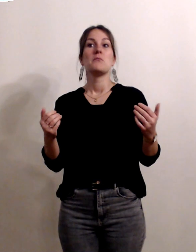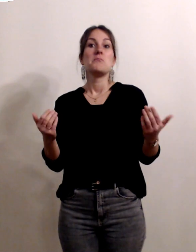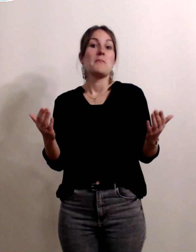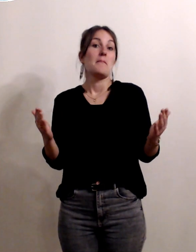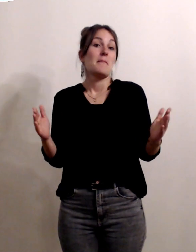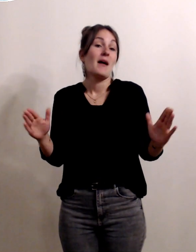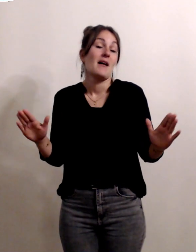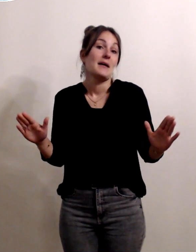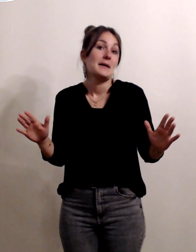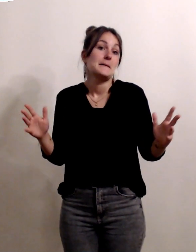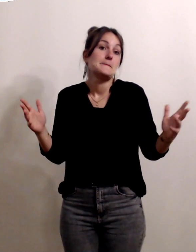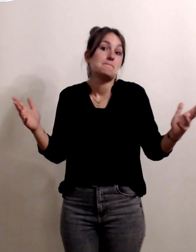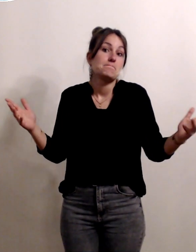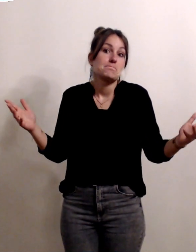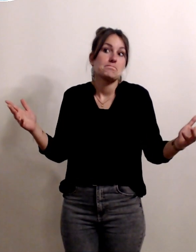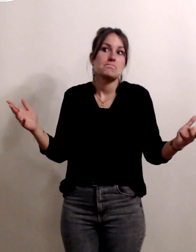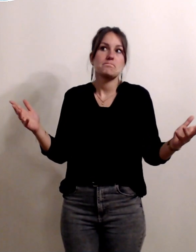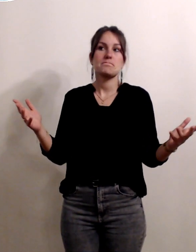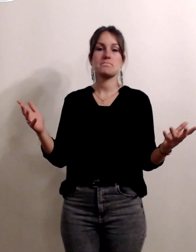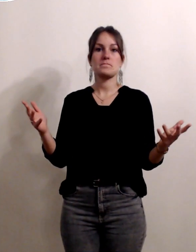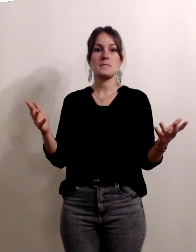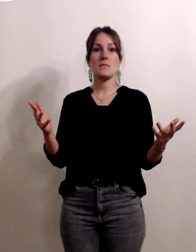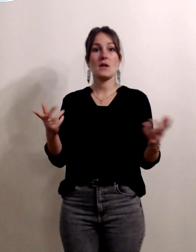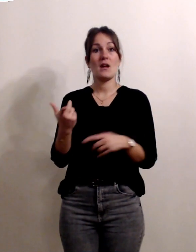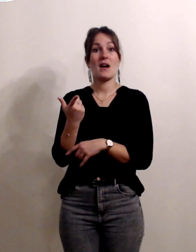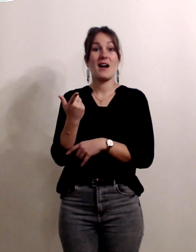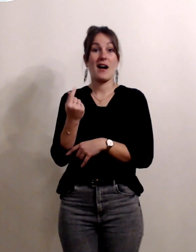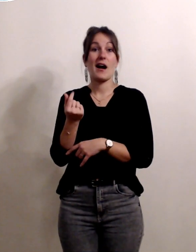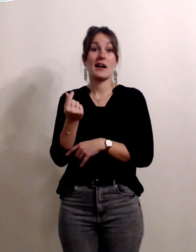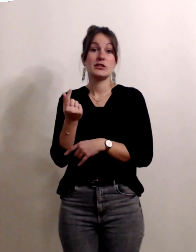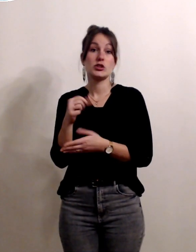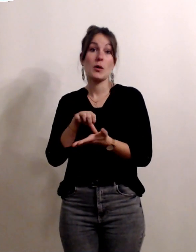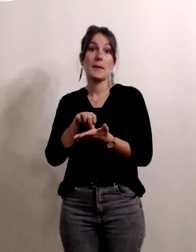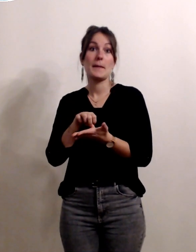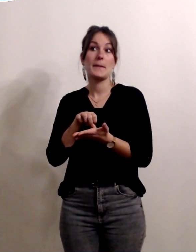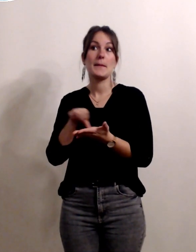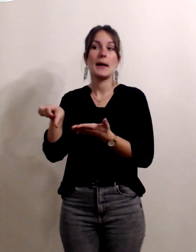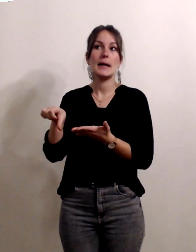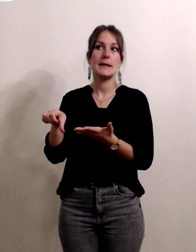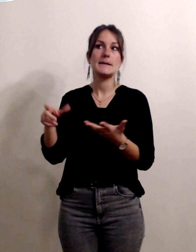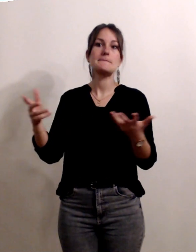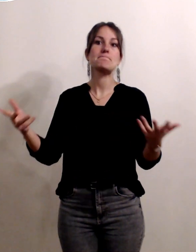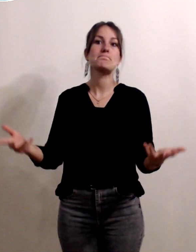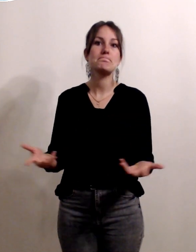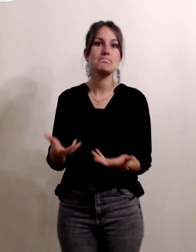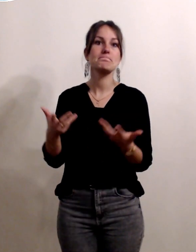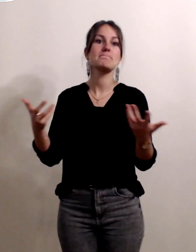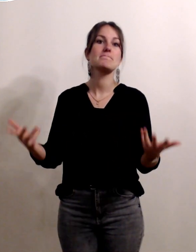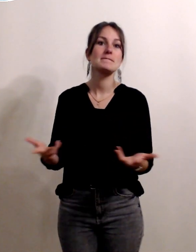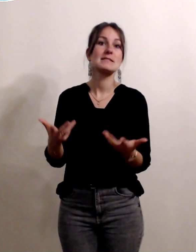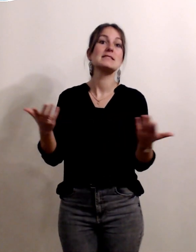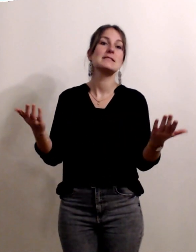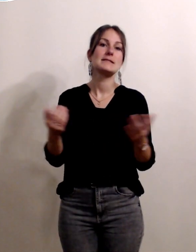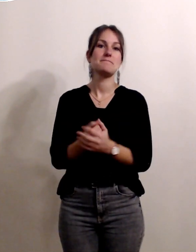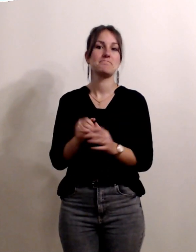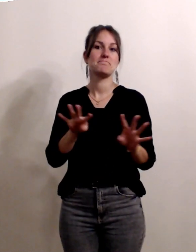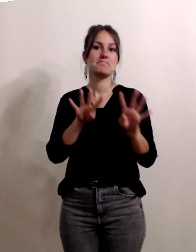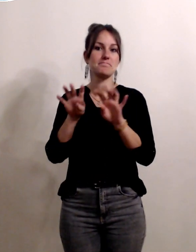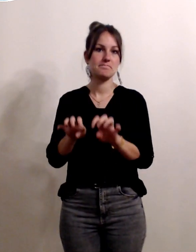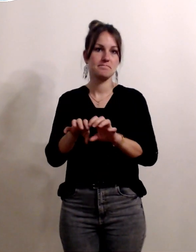pour autant ça signifie qu'on a la capacité financière de supporter la rémunération de la personne